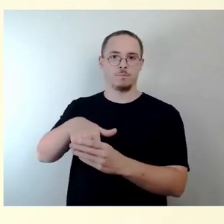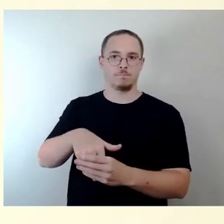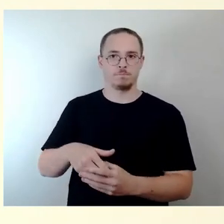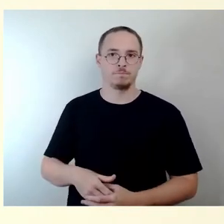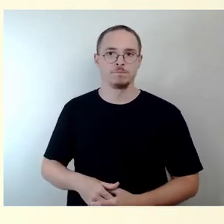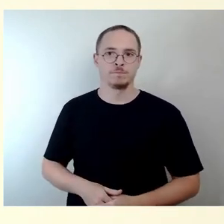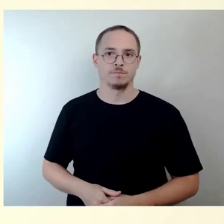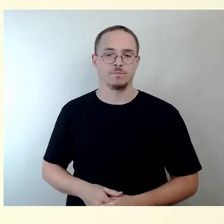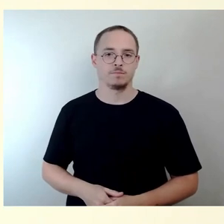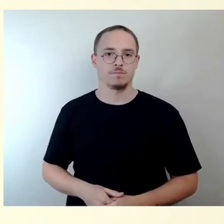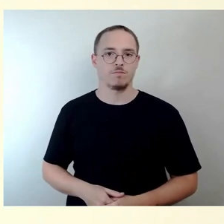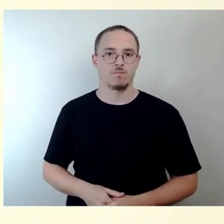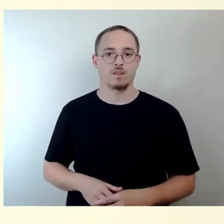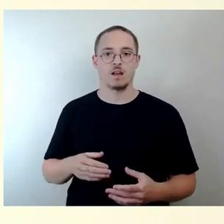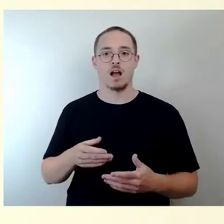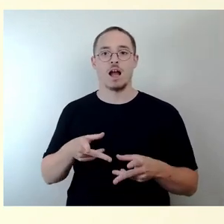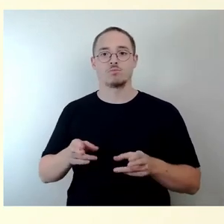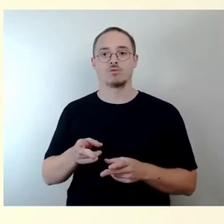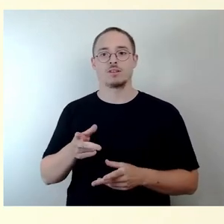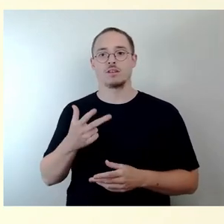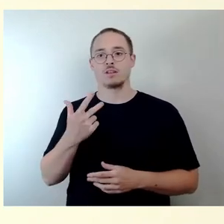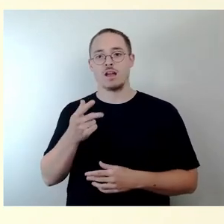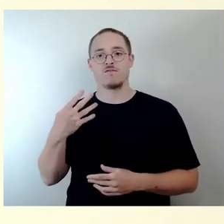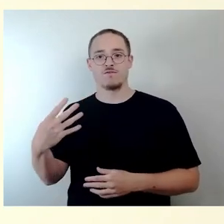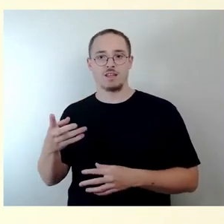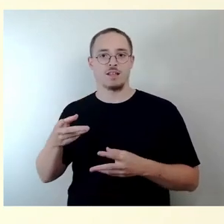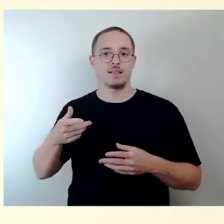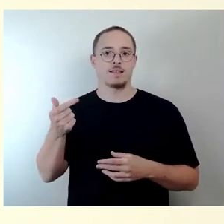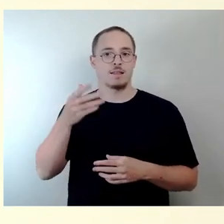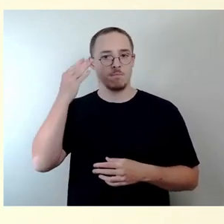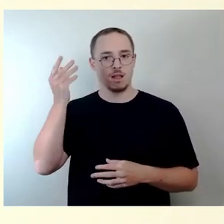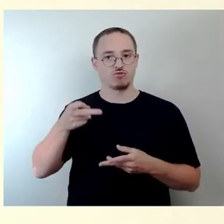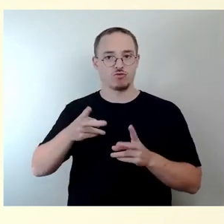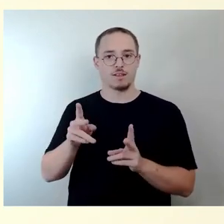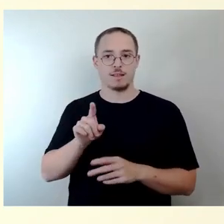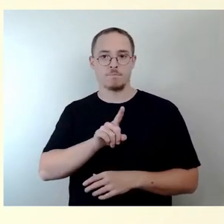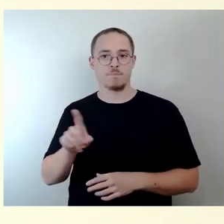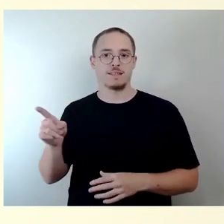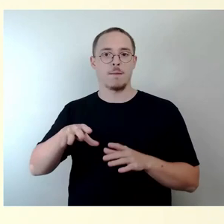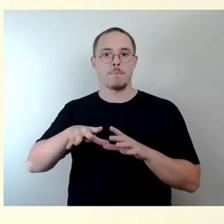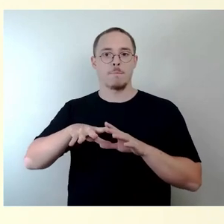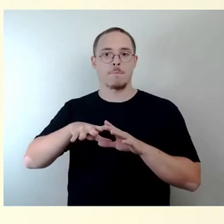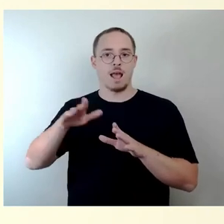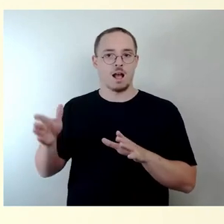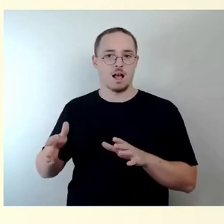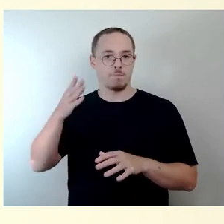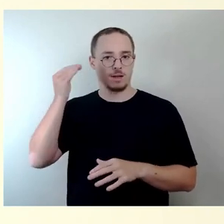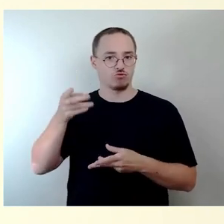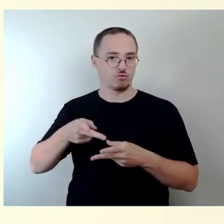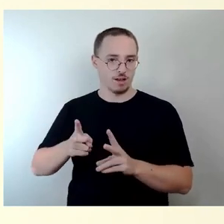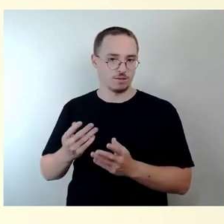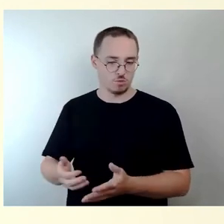also Tittmannstraße bis Bergmannstraße, einschließbar so Oberrosserplatz. Da liegt noch keine Vorplanung vor und damit auch noch keine Stadtratsbeschlüsse.